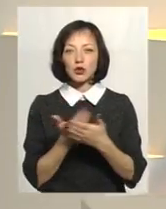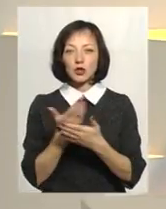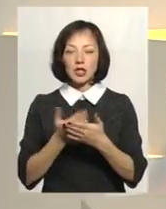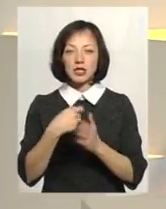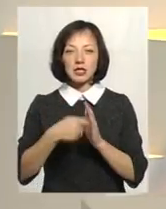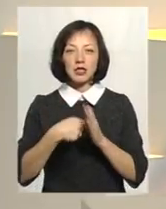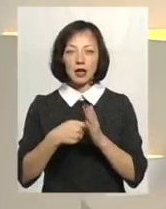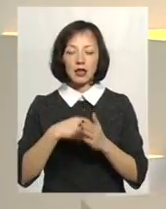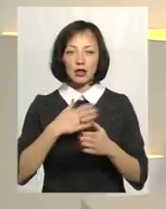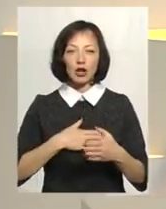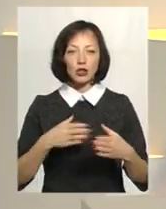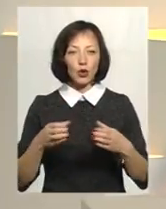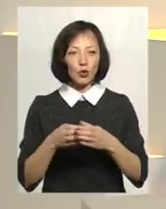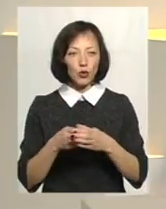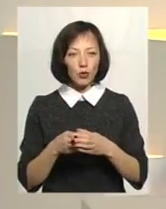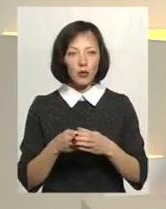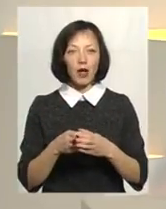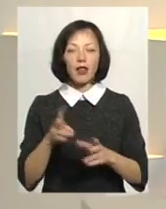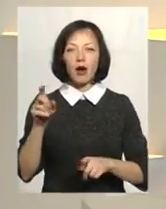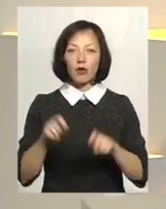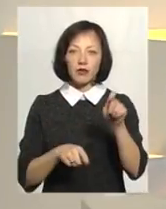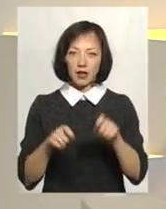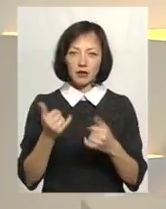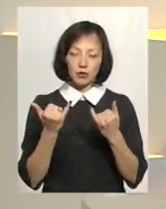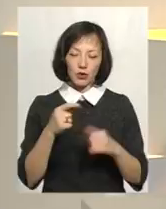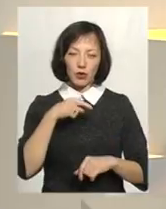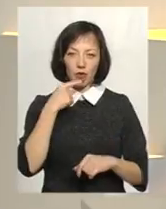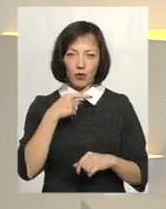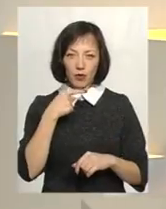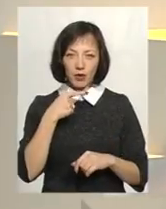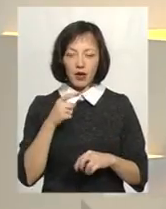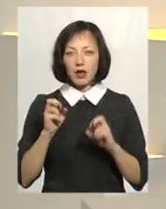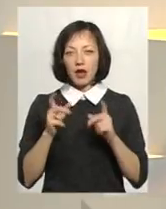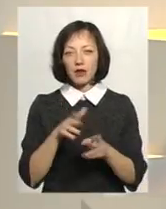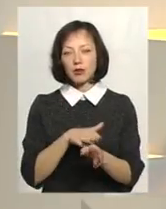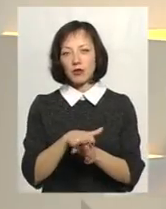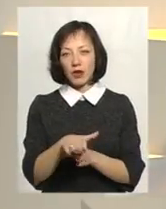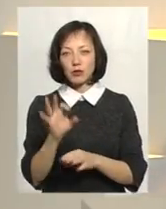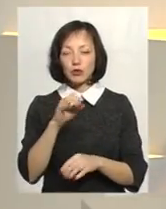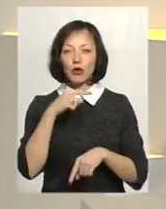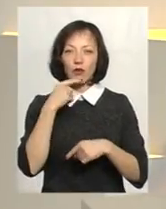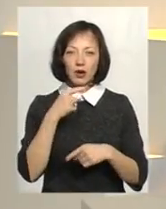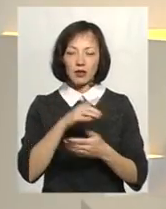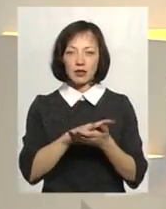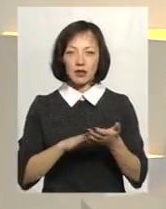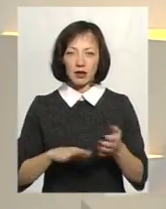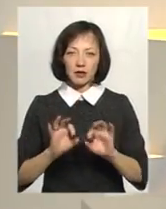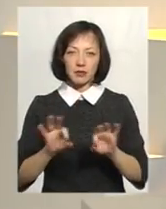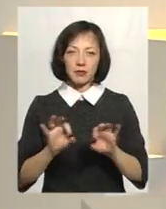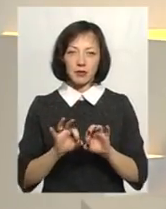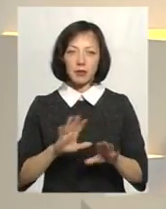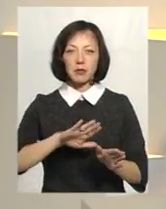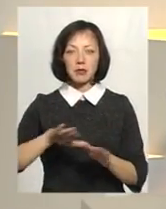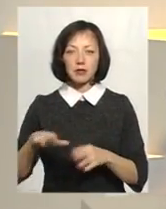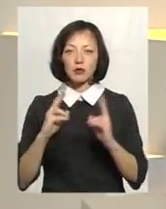який зняла наша знімальна група, саме на конференції, про яку сьогодні говоримо. Як воно відбувалося і про що говорили зараз у сюжеті.